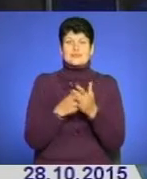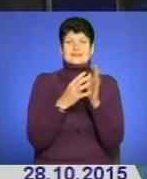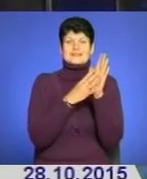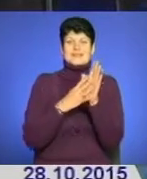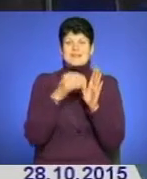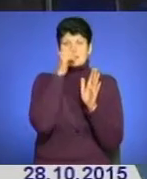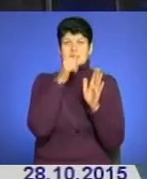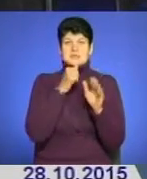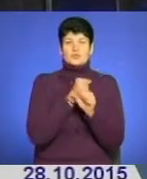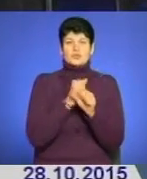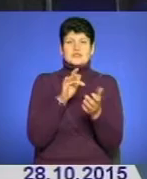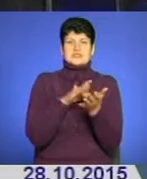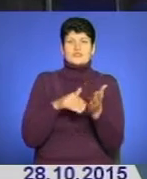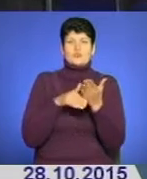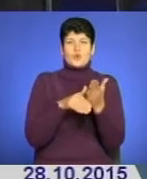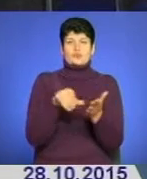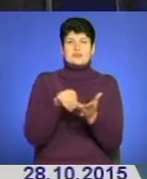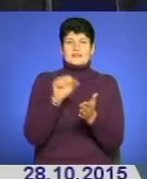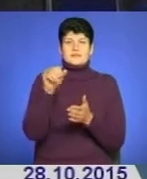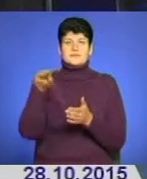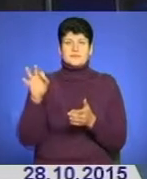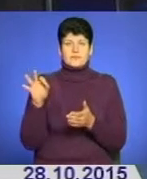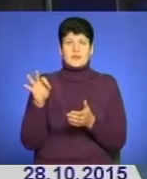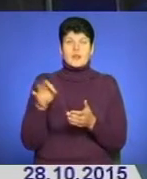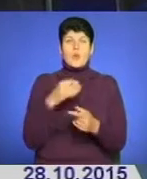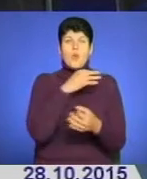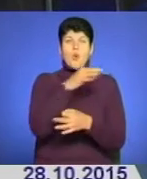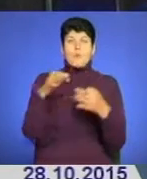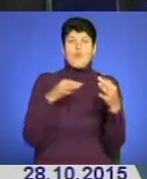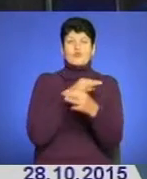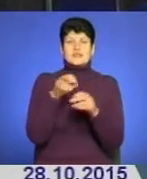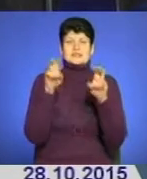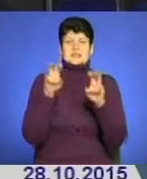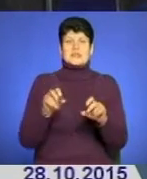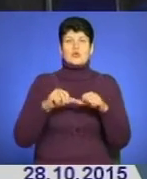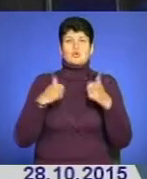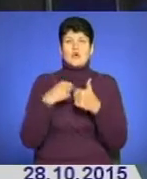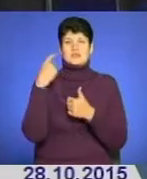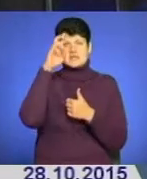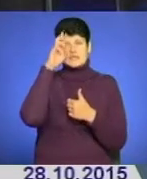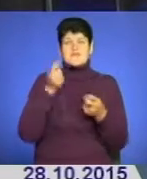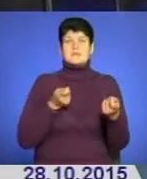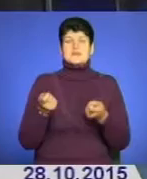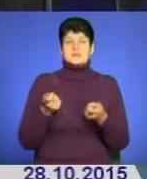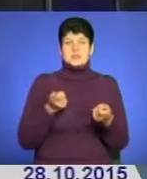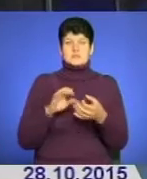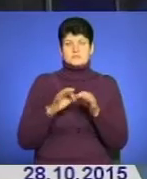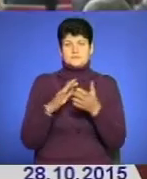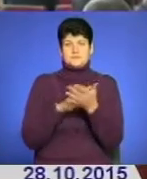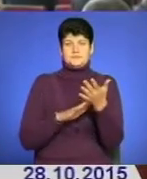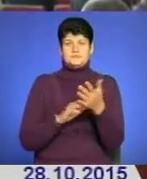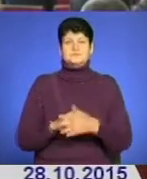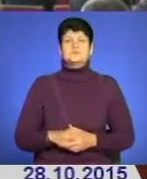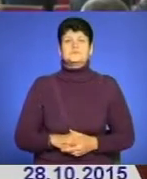роботу Центру допомоги учасникам антитерористичної операції обговорювали на засіданні колеги в обласній державній адміністрації. Подробиців у сюжеті.